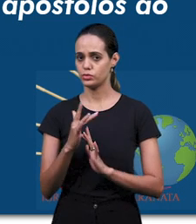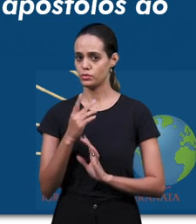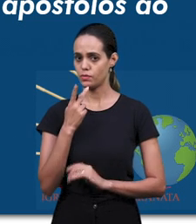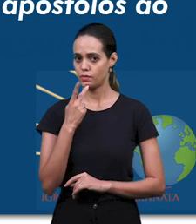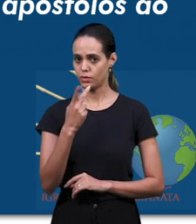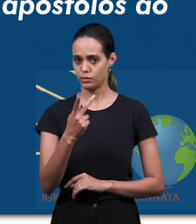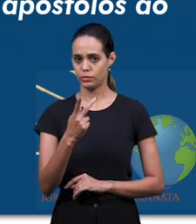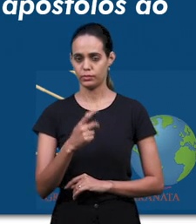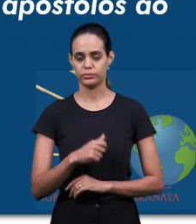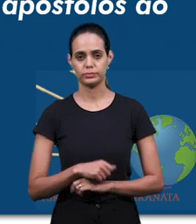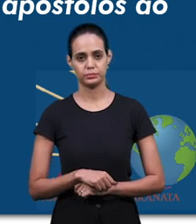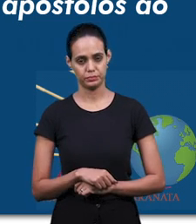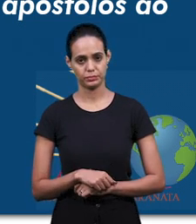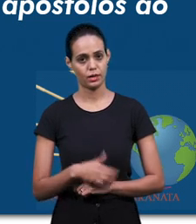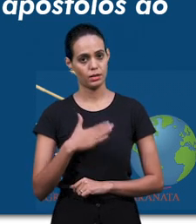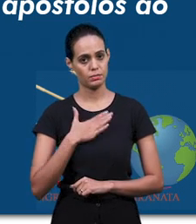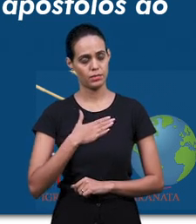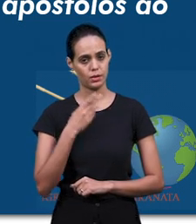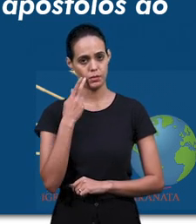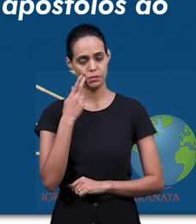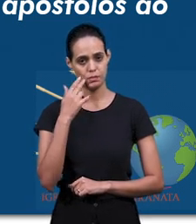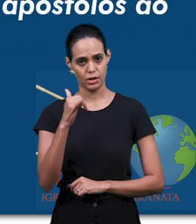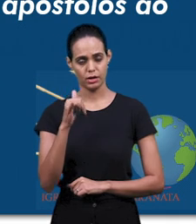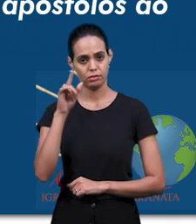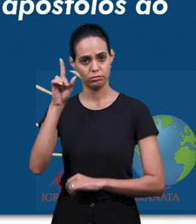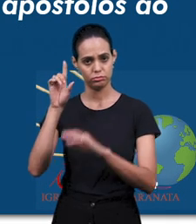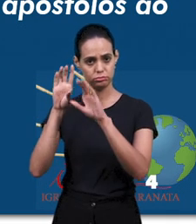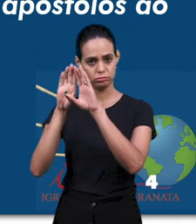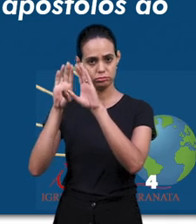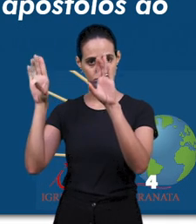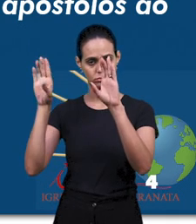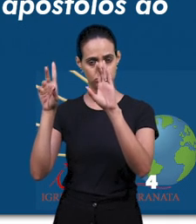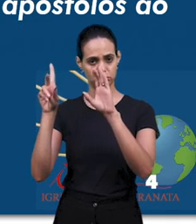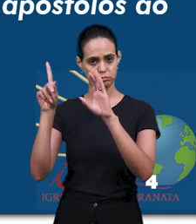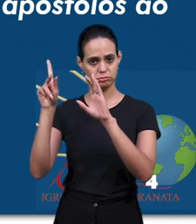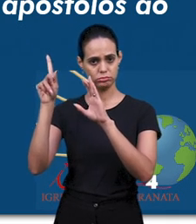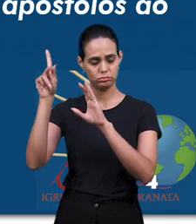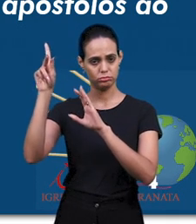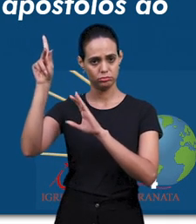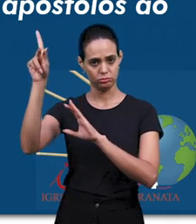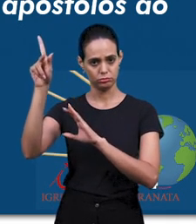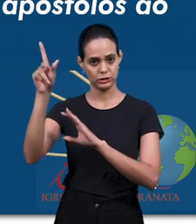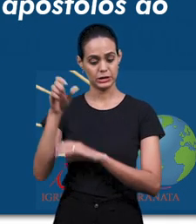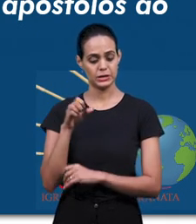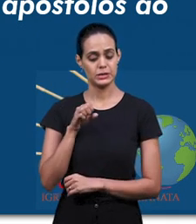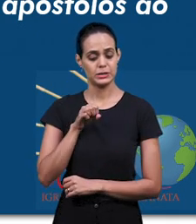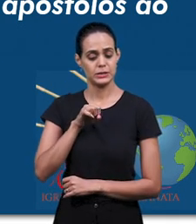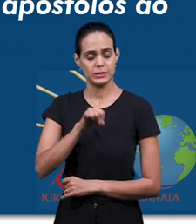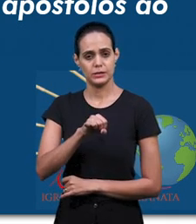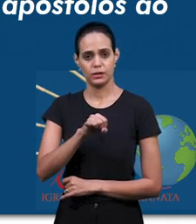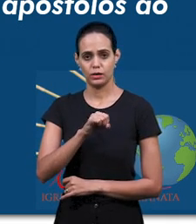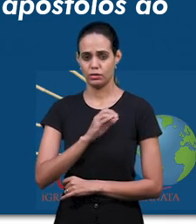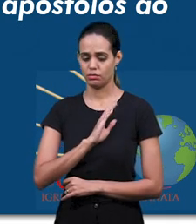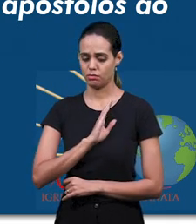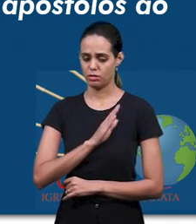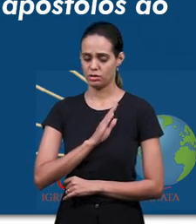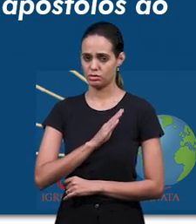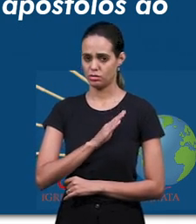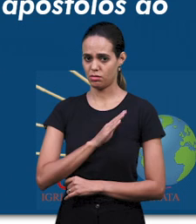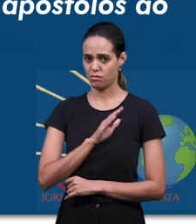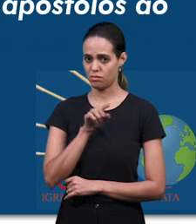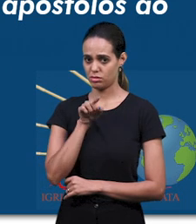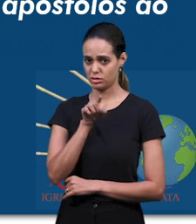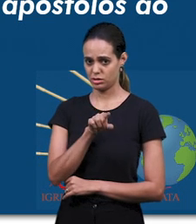поступит с вами, если не простит каждый из вас от сердца своему